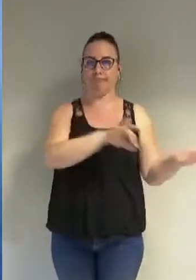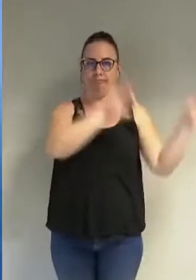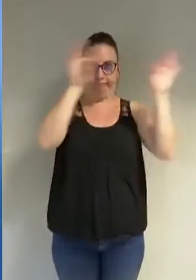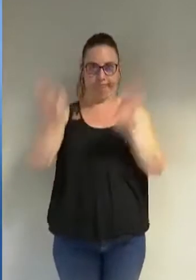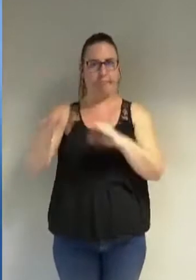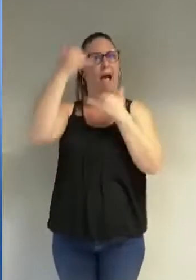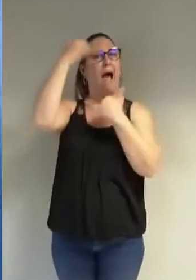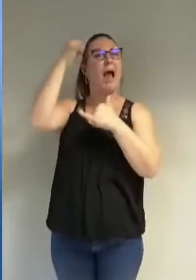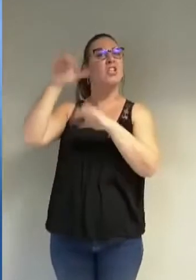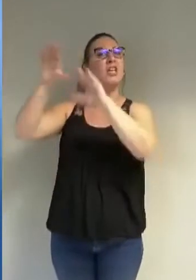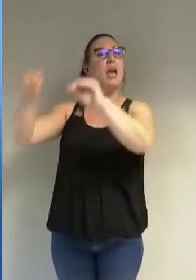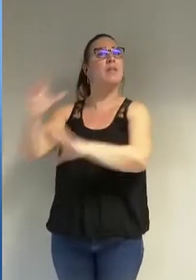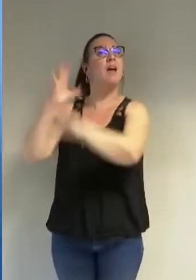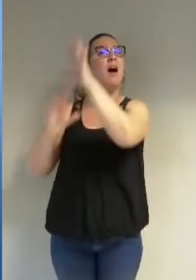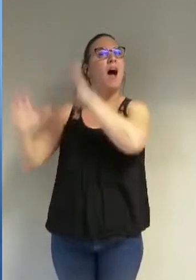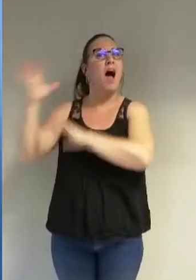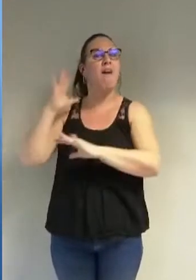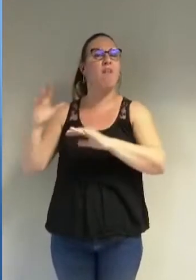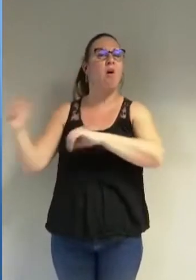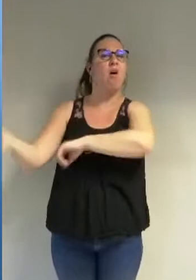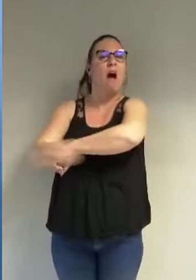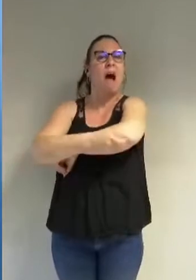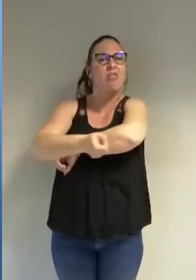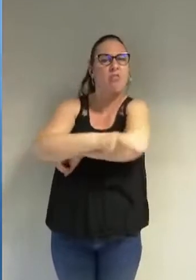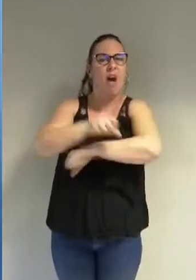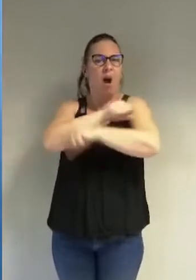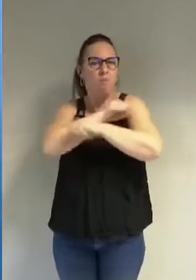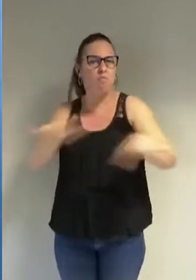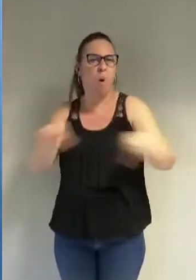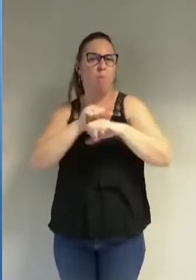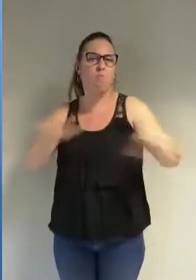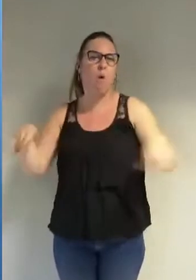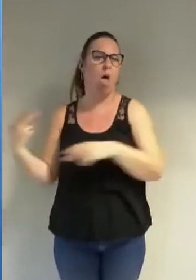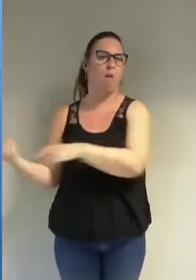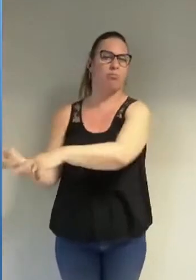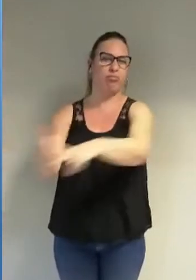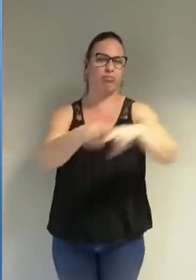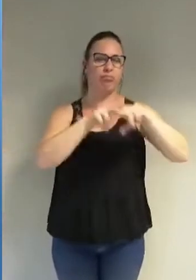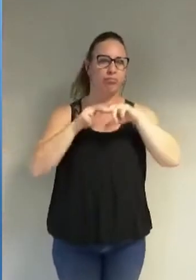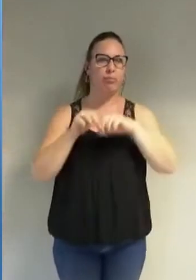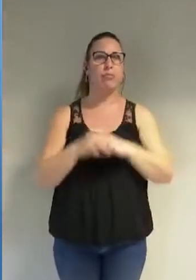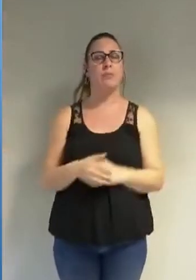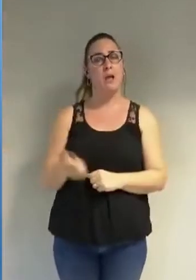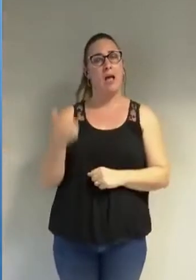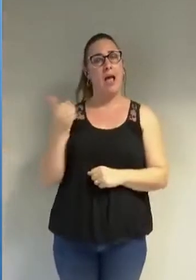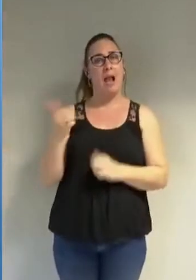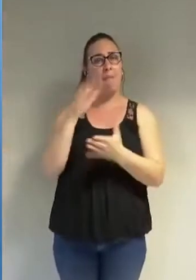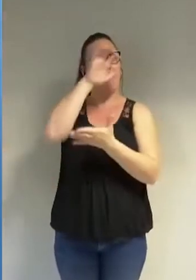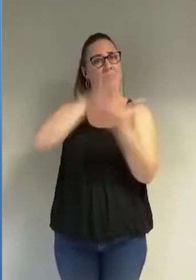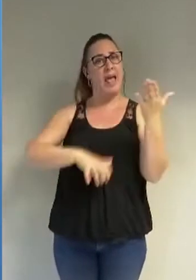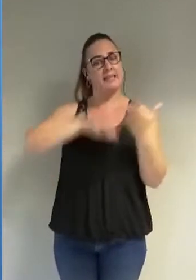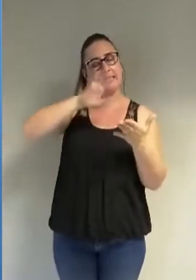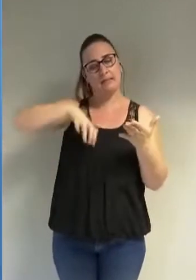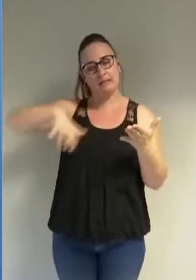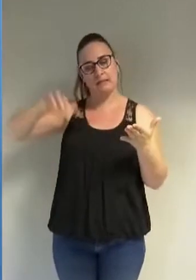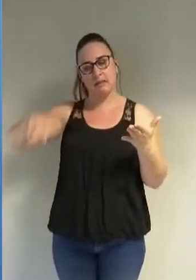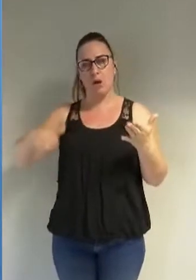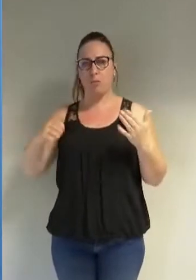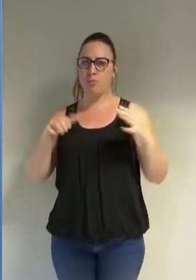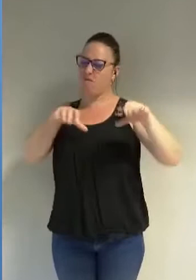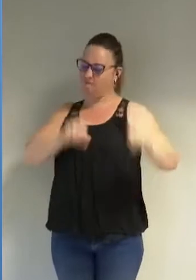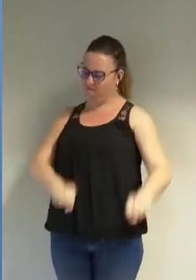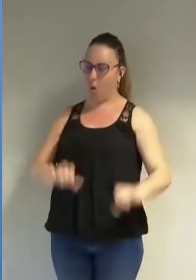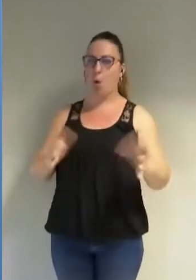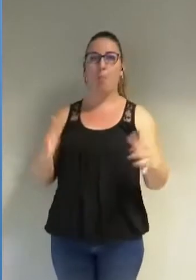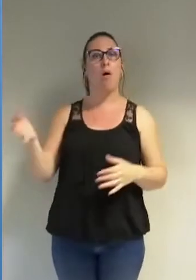Algérie à l'époque où les attentats islamistes ont fait énormément de victimes dans son recueil de textes pour ne pas céder elle dit